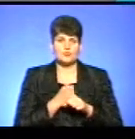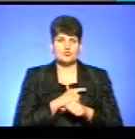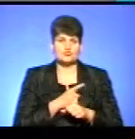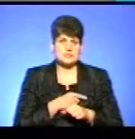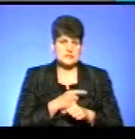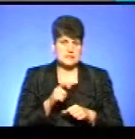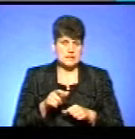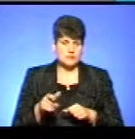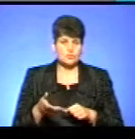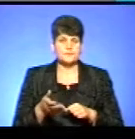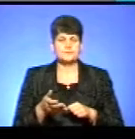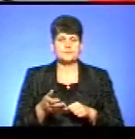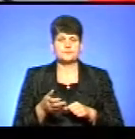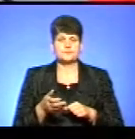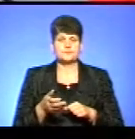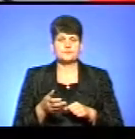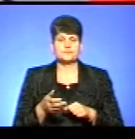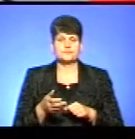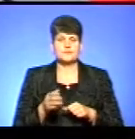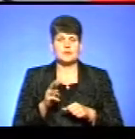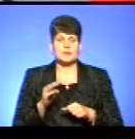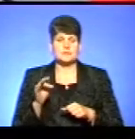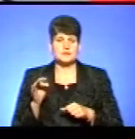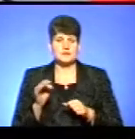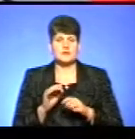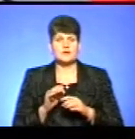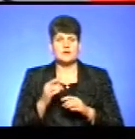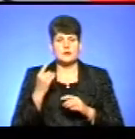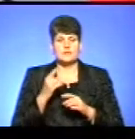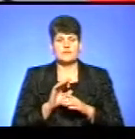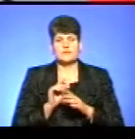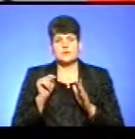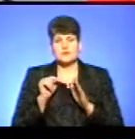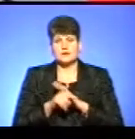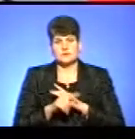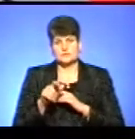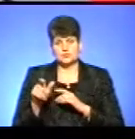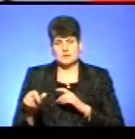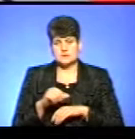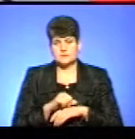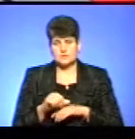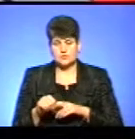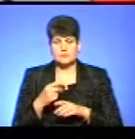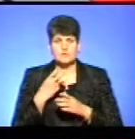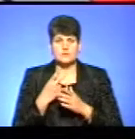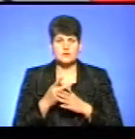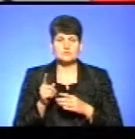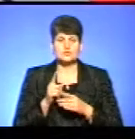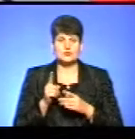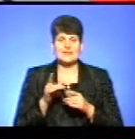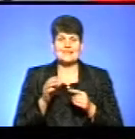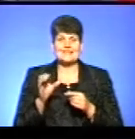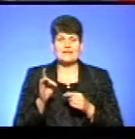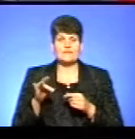навіть є термін брейн-дрейн, відплив мізків за кордон, ми бачимо, що, в принципі, через те, що Європа